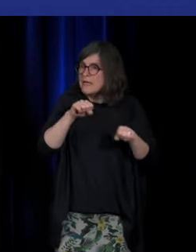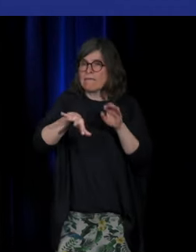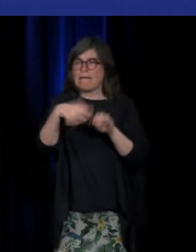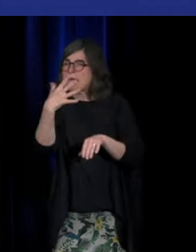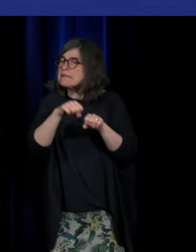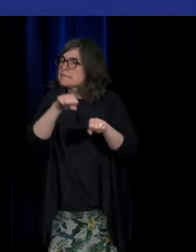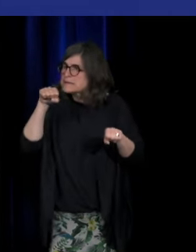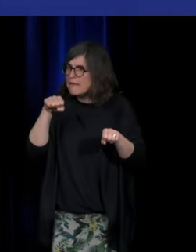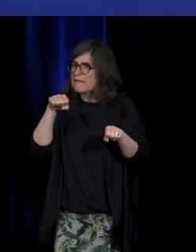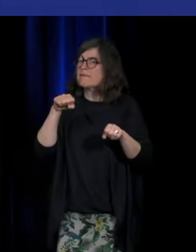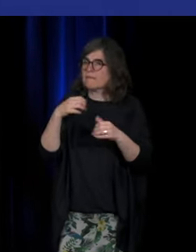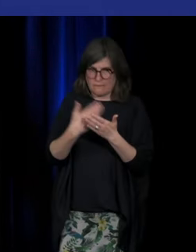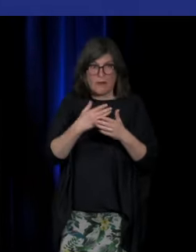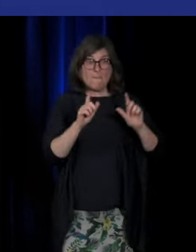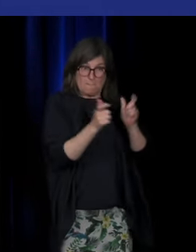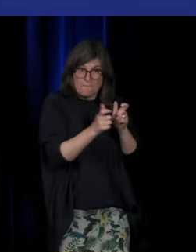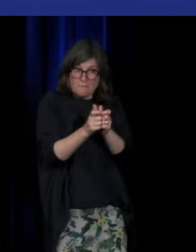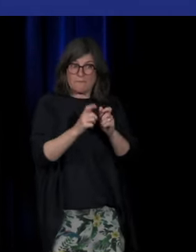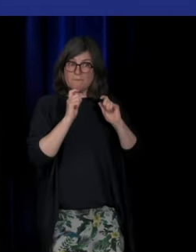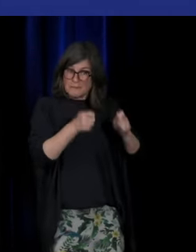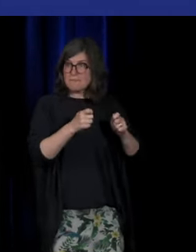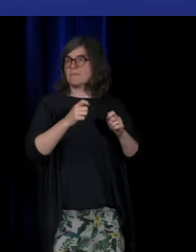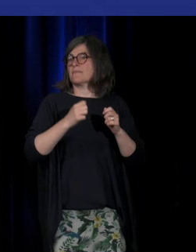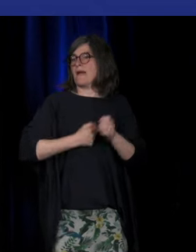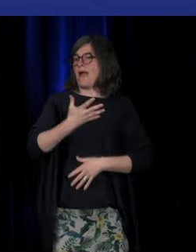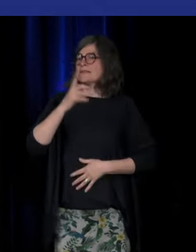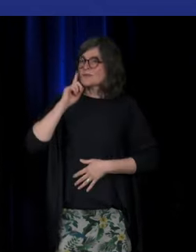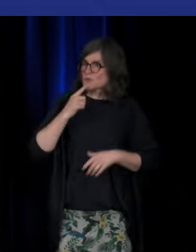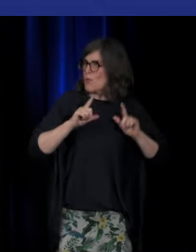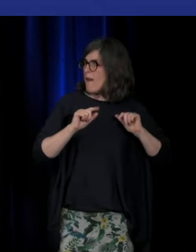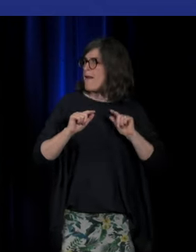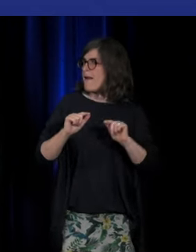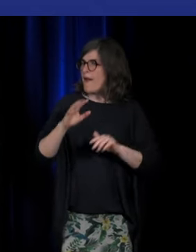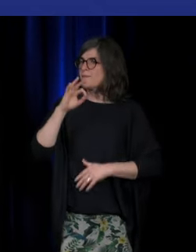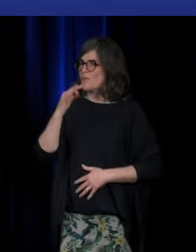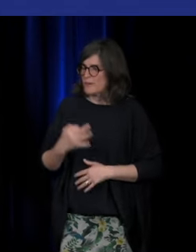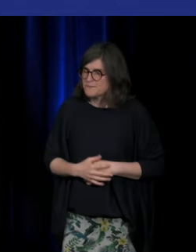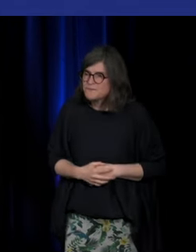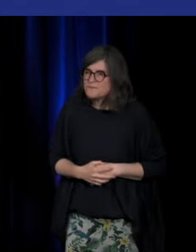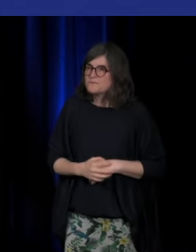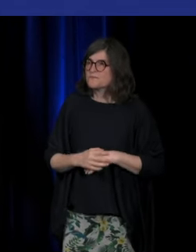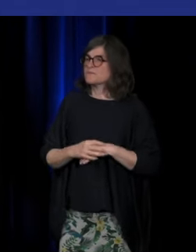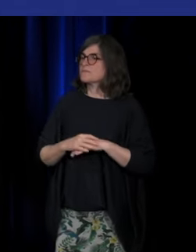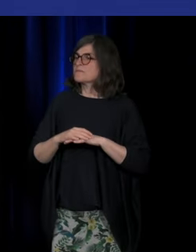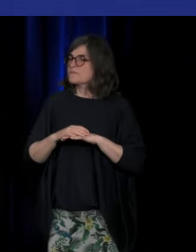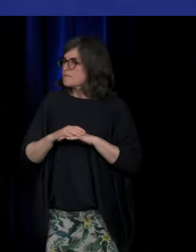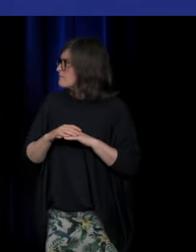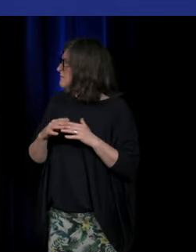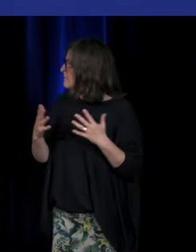identifiés comme des artistes sourds. Donc, on ne pas rentrer dans les détails. Mais ce qui est intéressant, c'est ce cas de Quintus Pédius, qui,